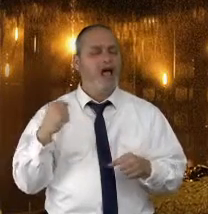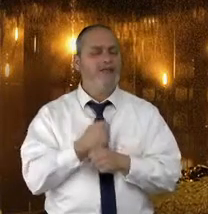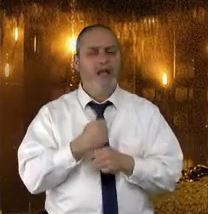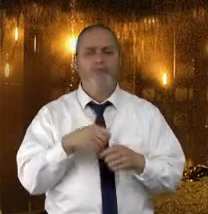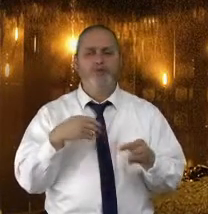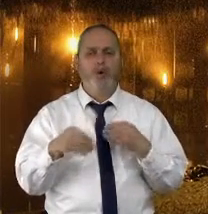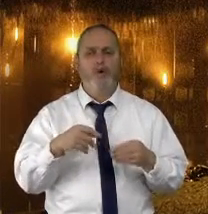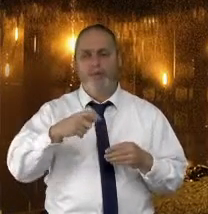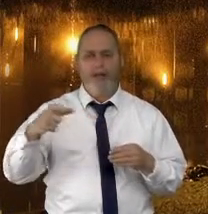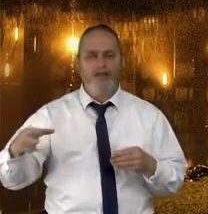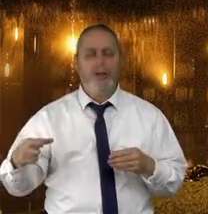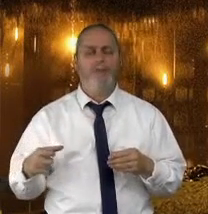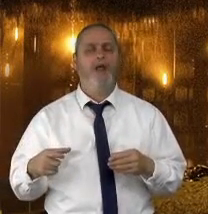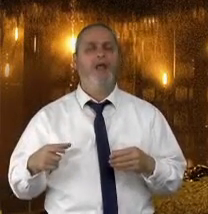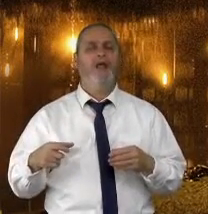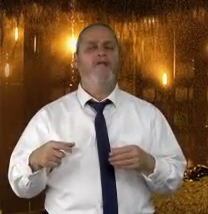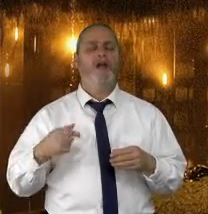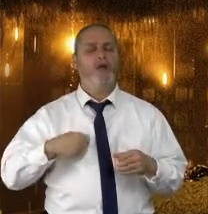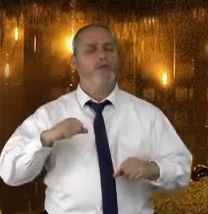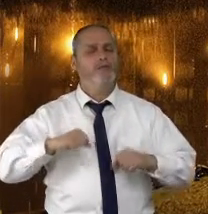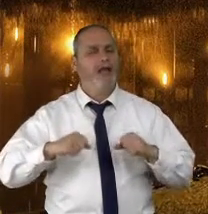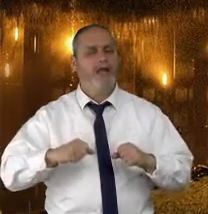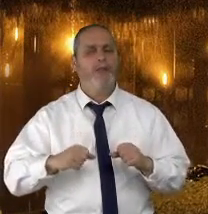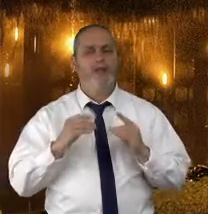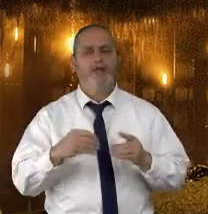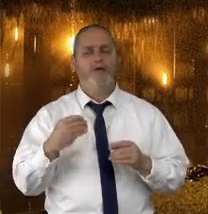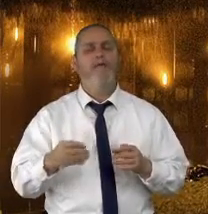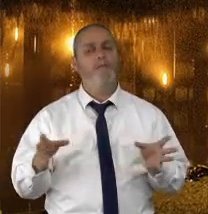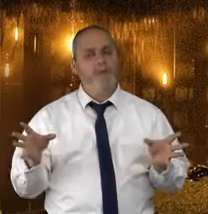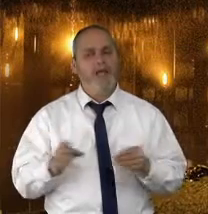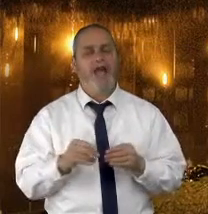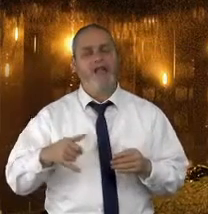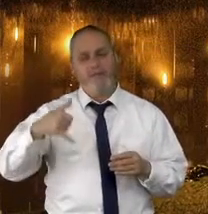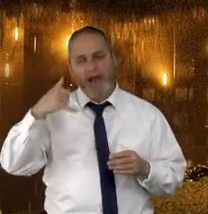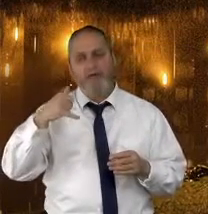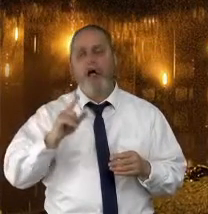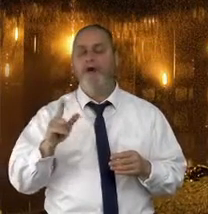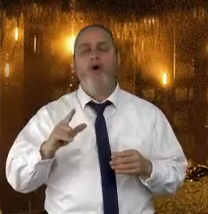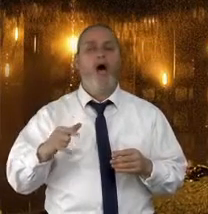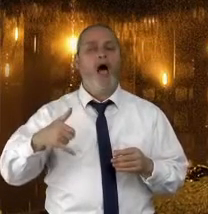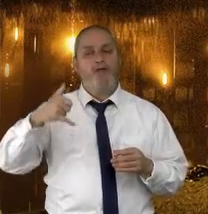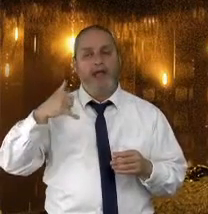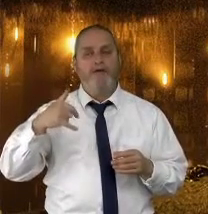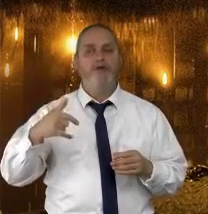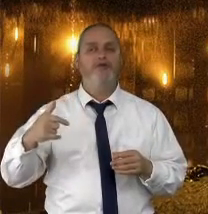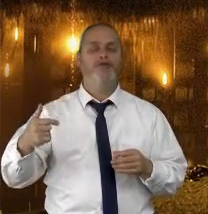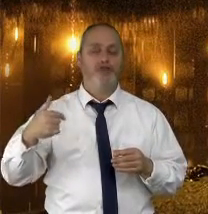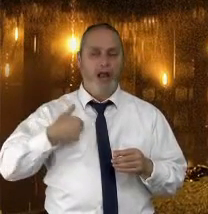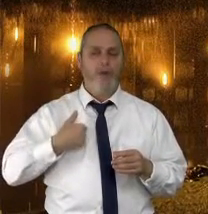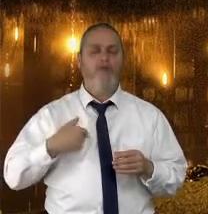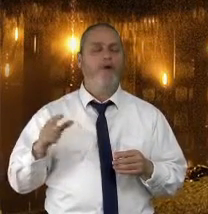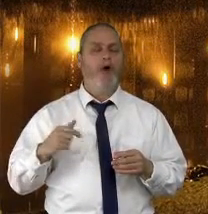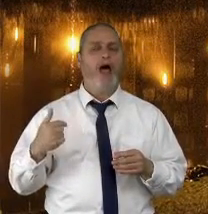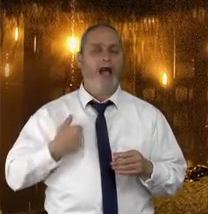בני אדם, נתנהל בצורה טובה ויעילה, וגם יהיה טלפון היד. אבל שהטלפון יהיה שלנו,